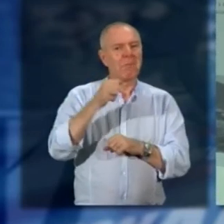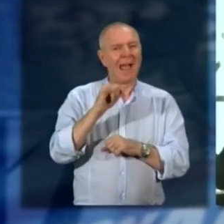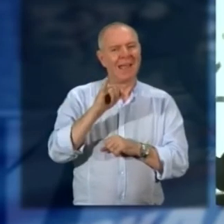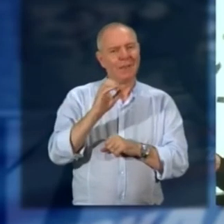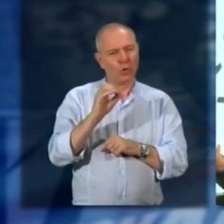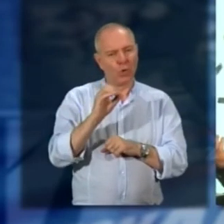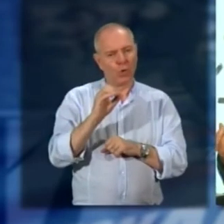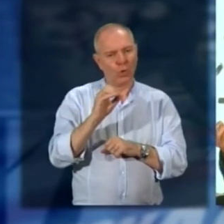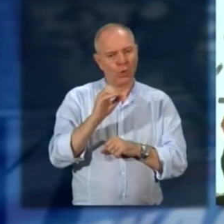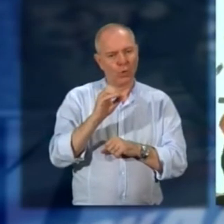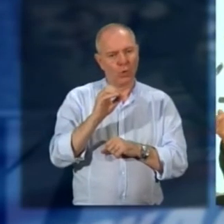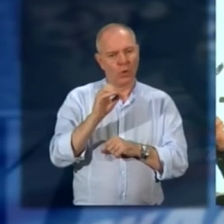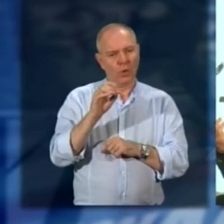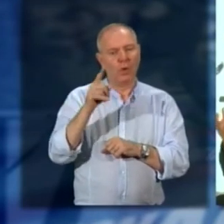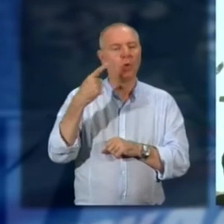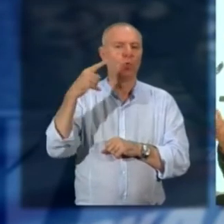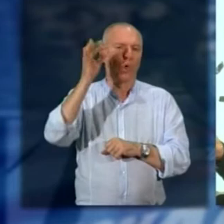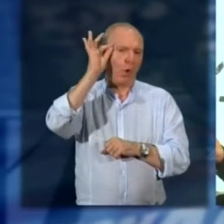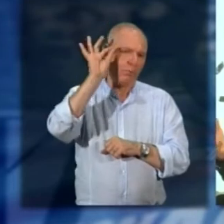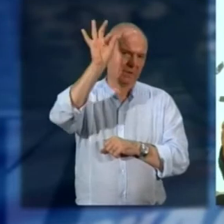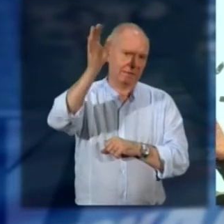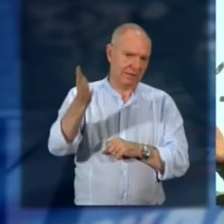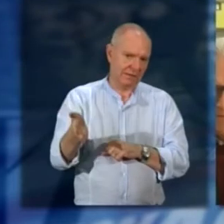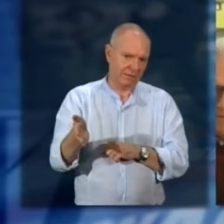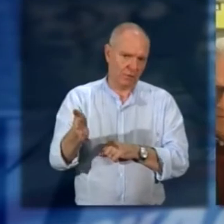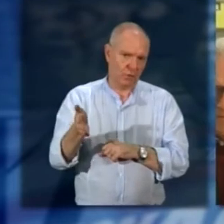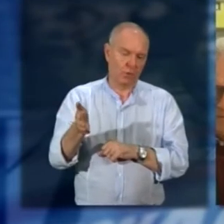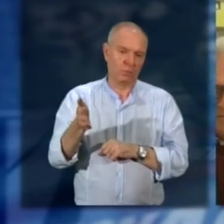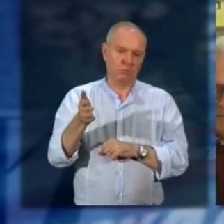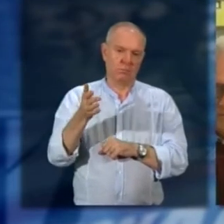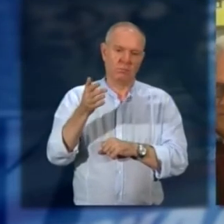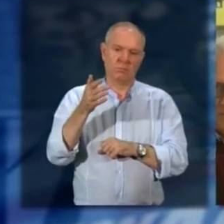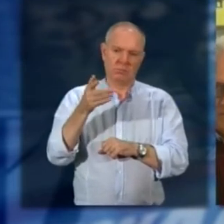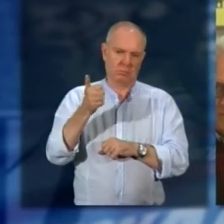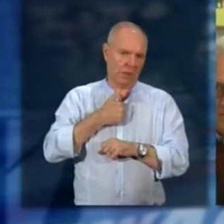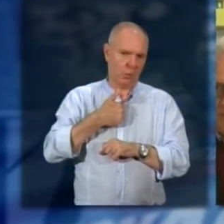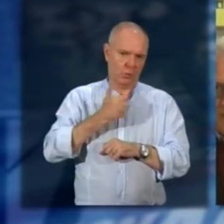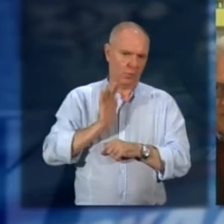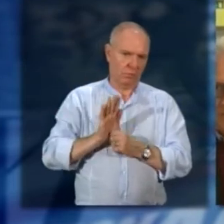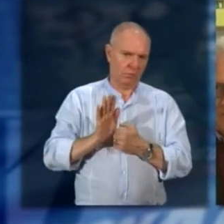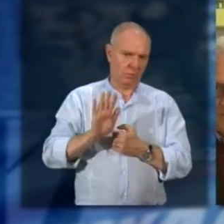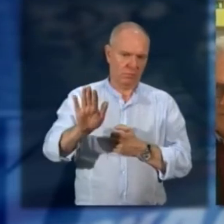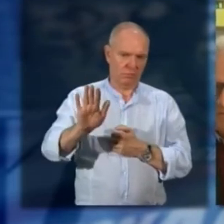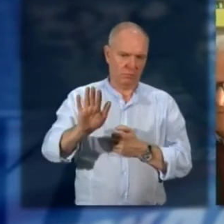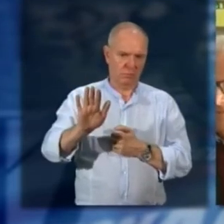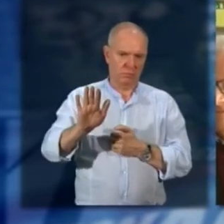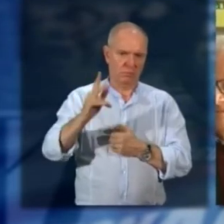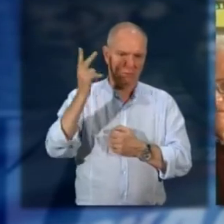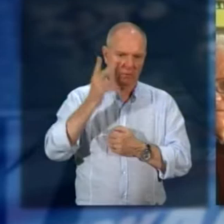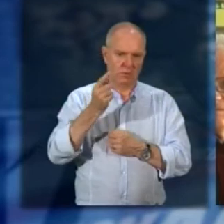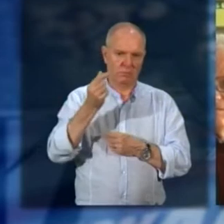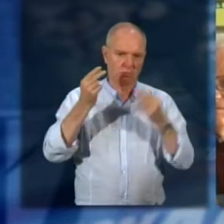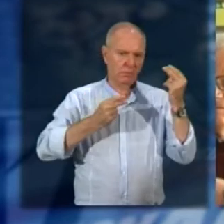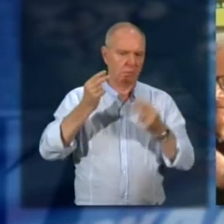a compimento quella che è la loro missione e una missione che svolgeranno anche in autonomia perché dietro tutto questo c un business plan molto